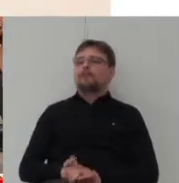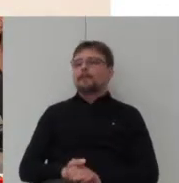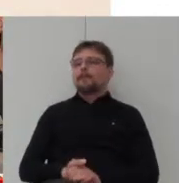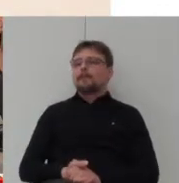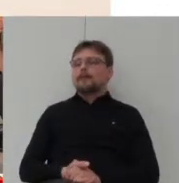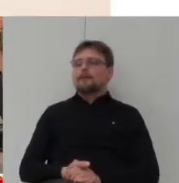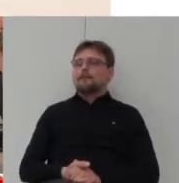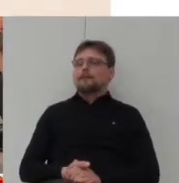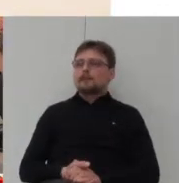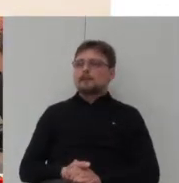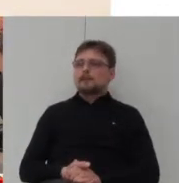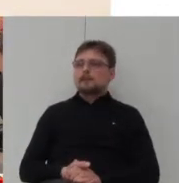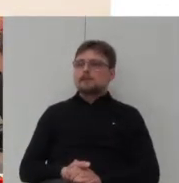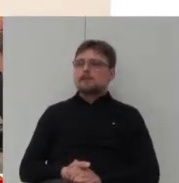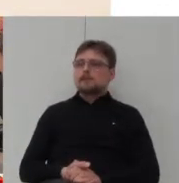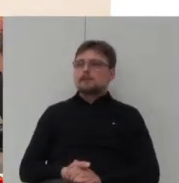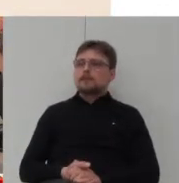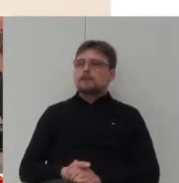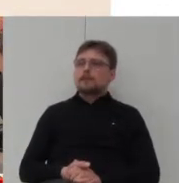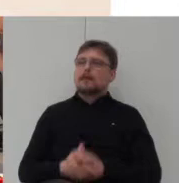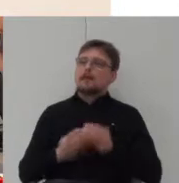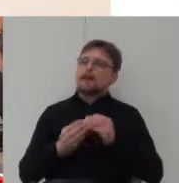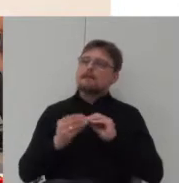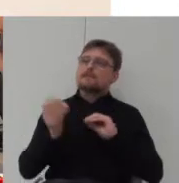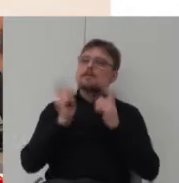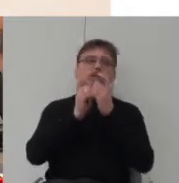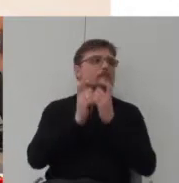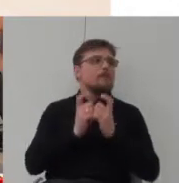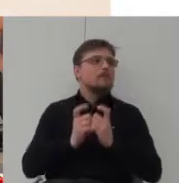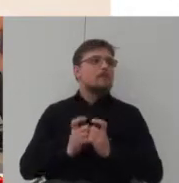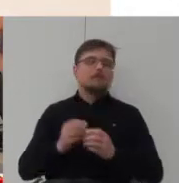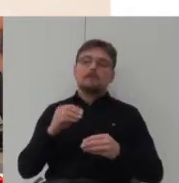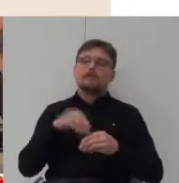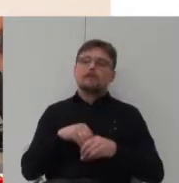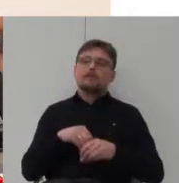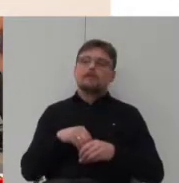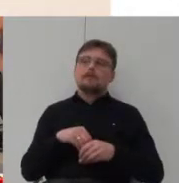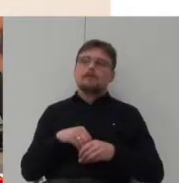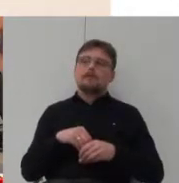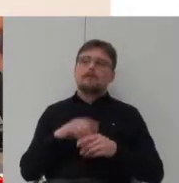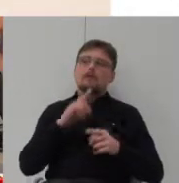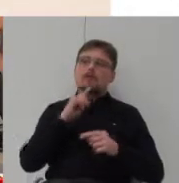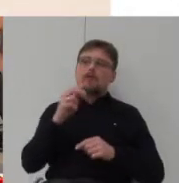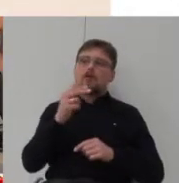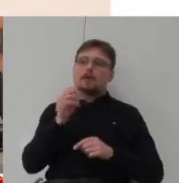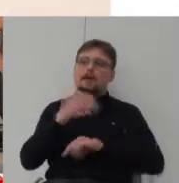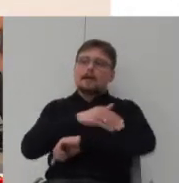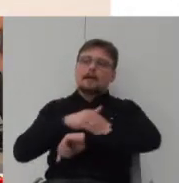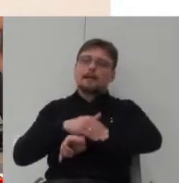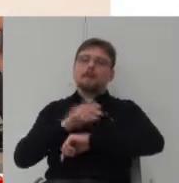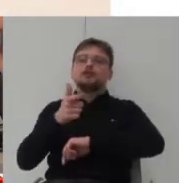najwięcej jakby punktów określa granice między publicznym a prywatnym, czyli